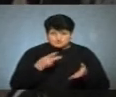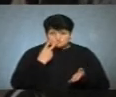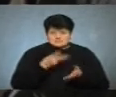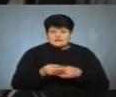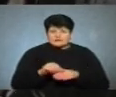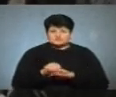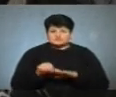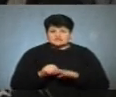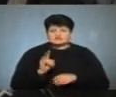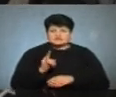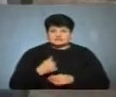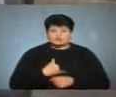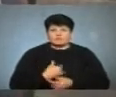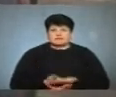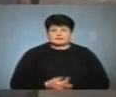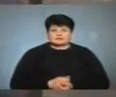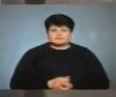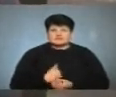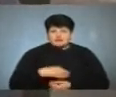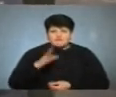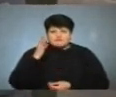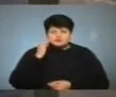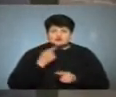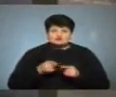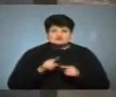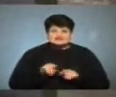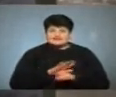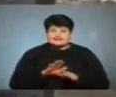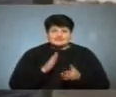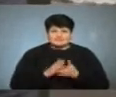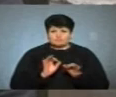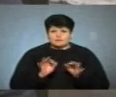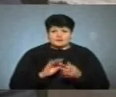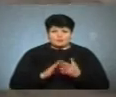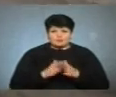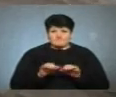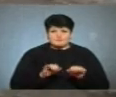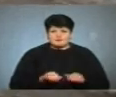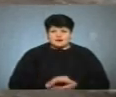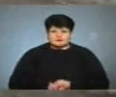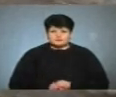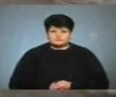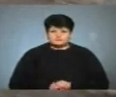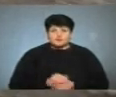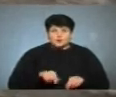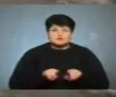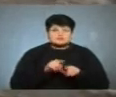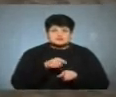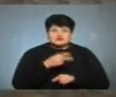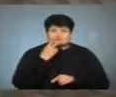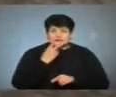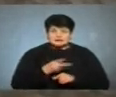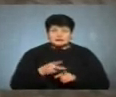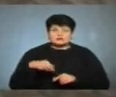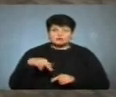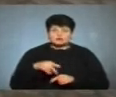дитину, які в мене. Я вважаю, що не є нормальні умови прибирання. Ось так виглядає тротуар